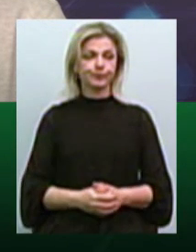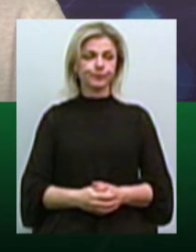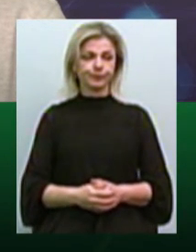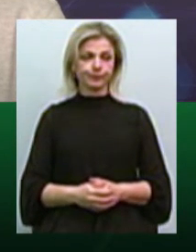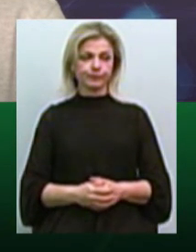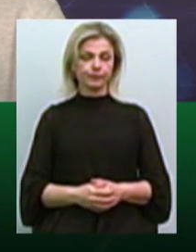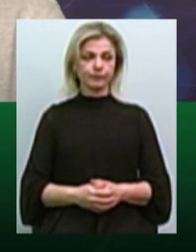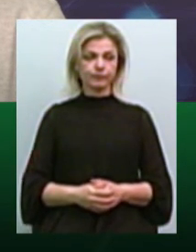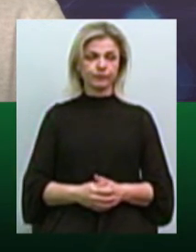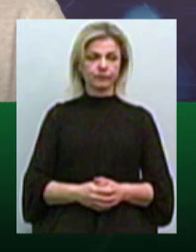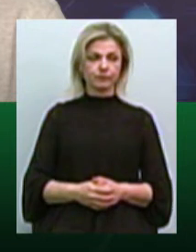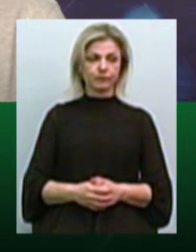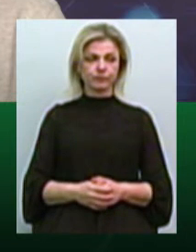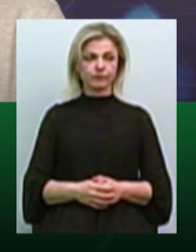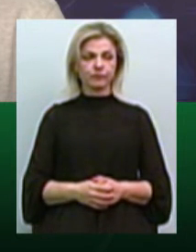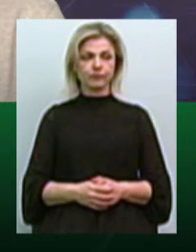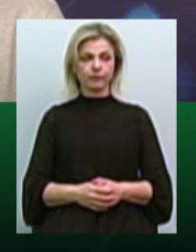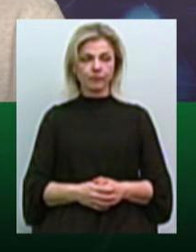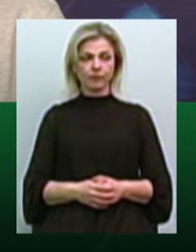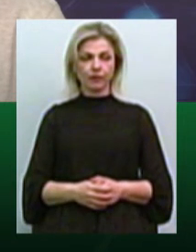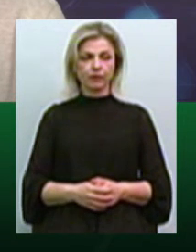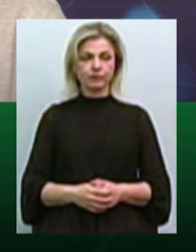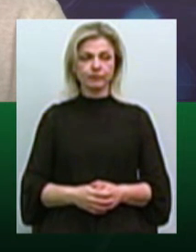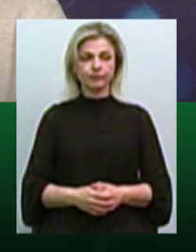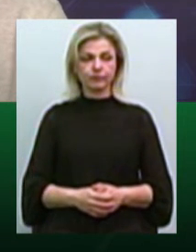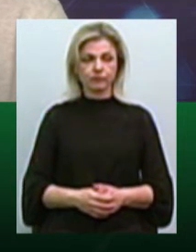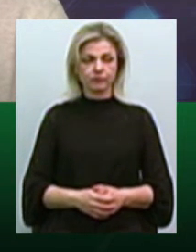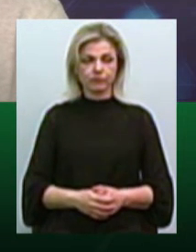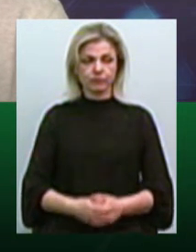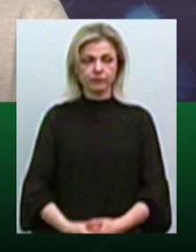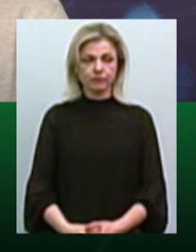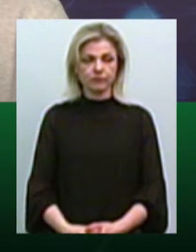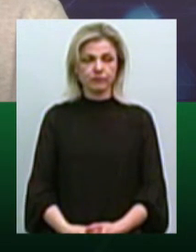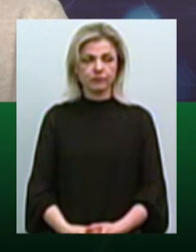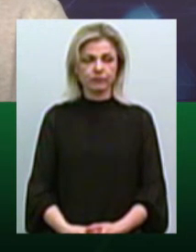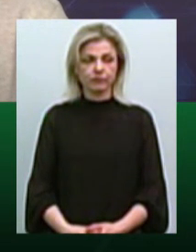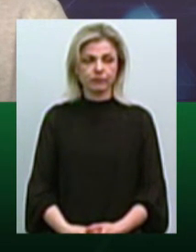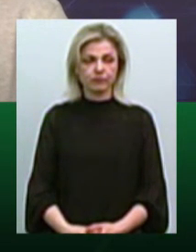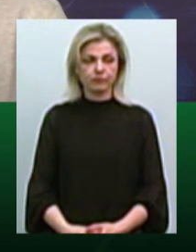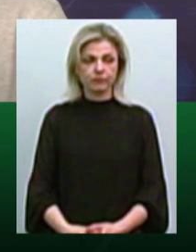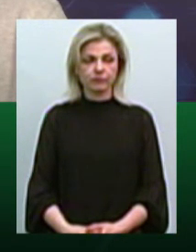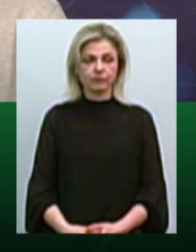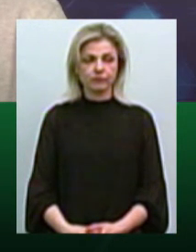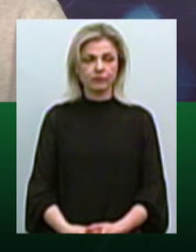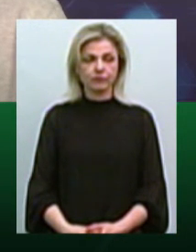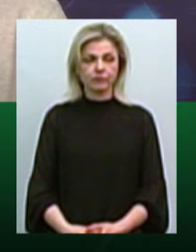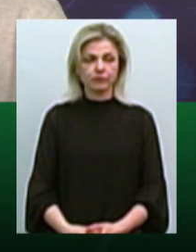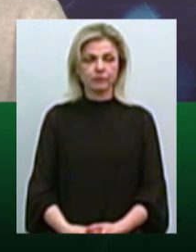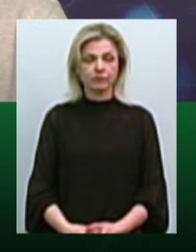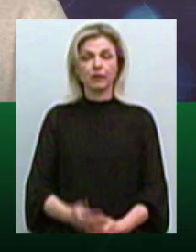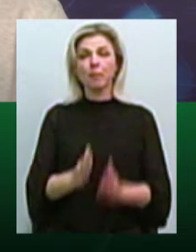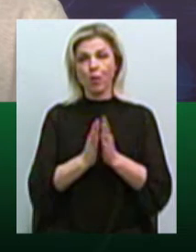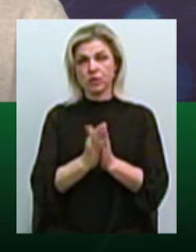Алло. Да, да, я слушаю. И мы вас чуем, будь ласка, ваше вопрос до нашего гостя.